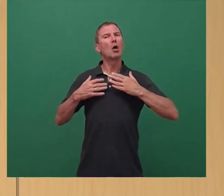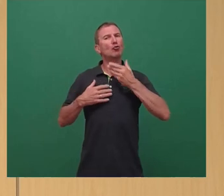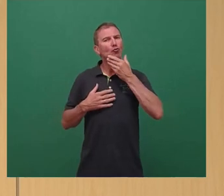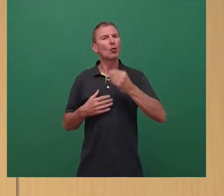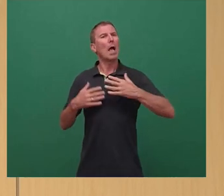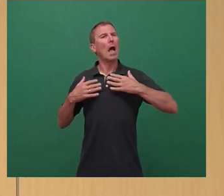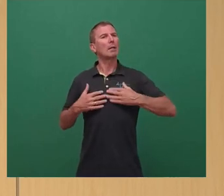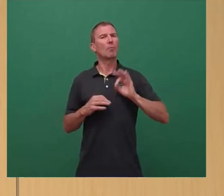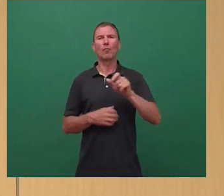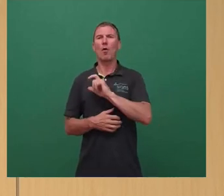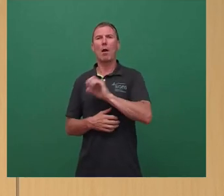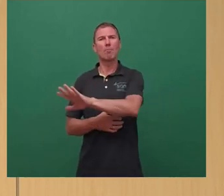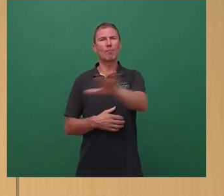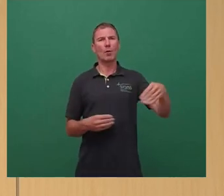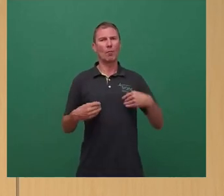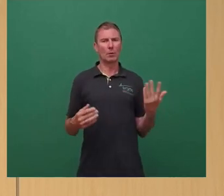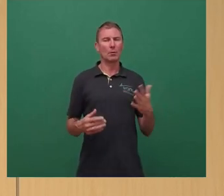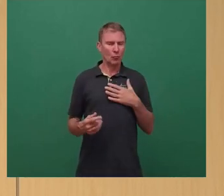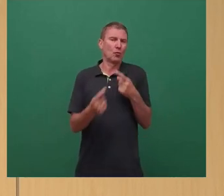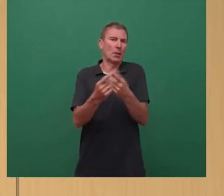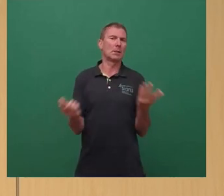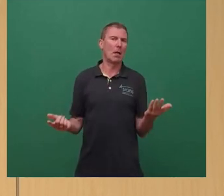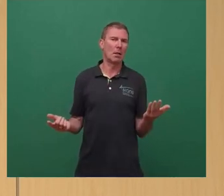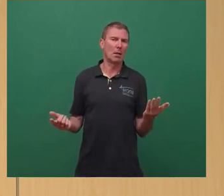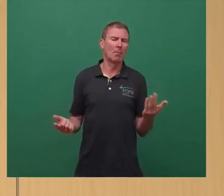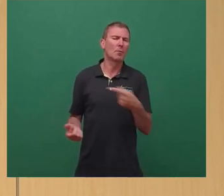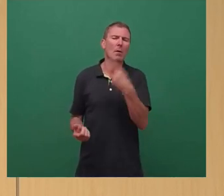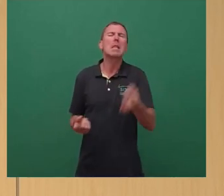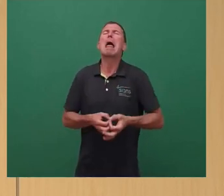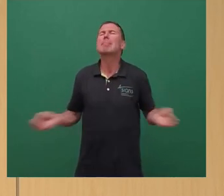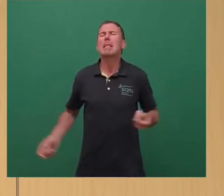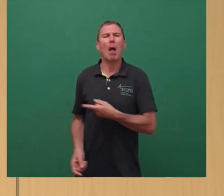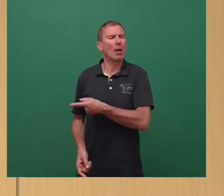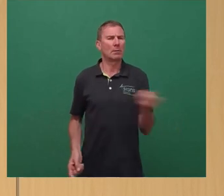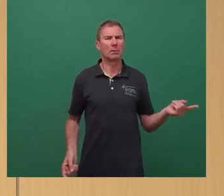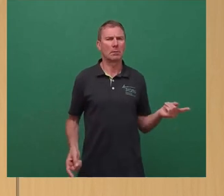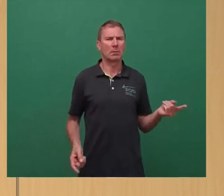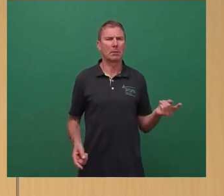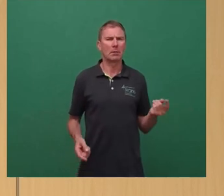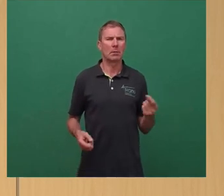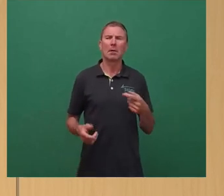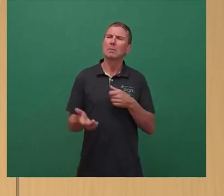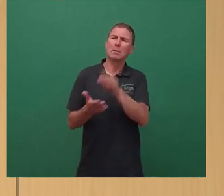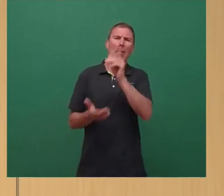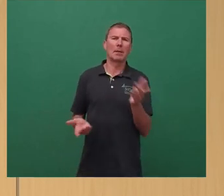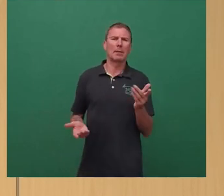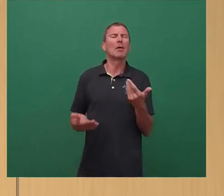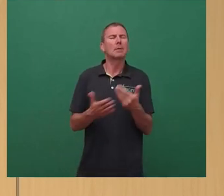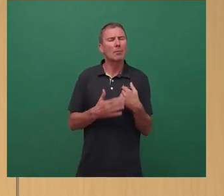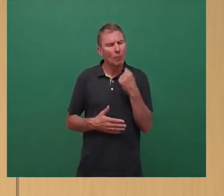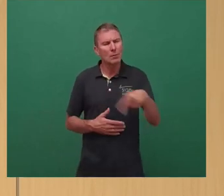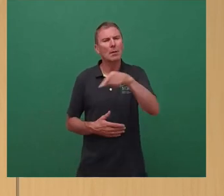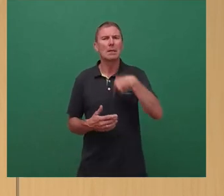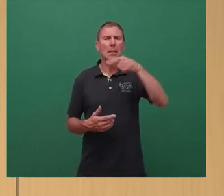zumindest unser Ziel. Und das hat niemand, aber auch wirklich niemand in Frage gestellt. Und dazu lade ich Sie herzlich ein, in den nächsten